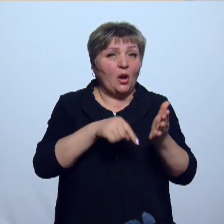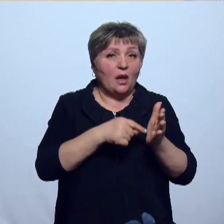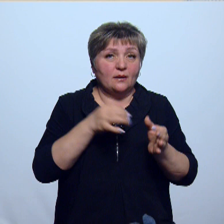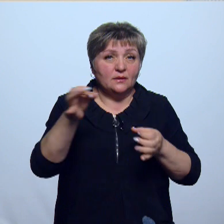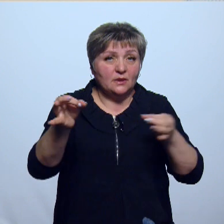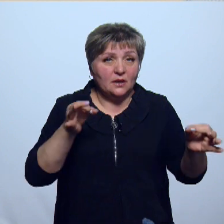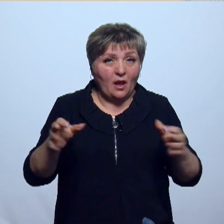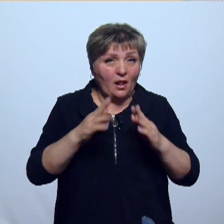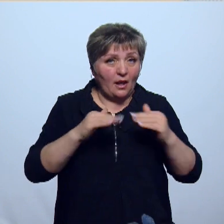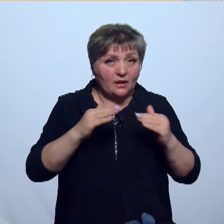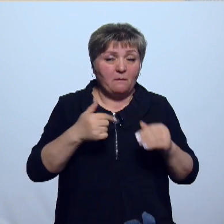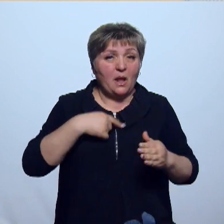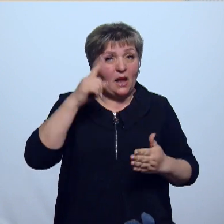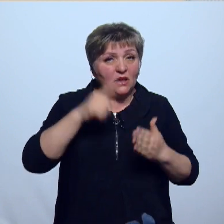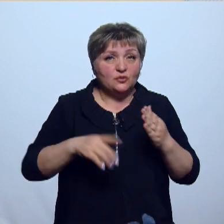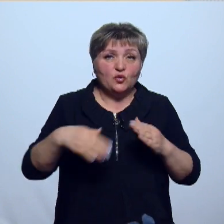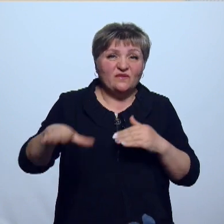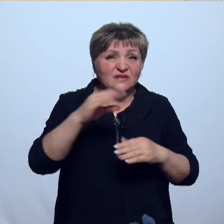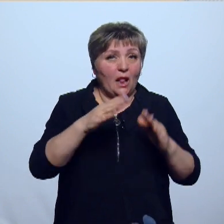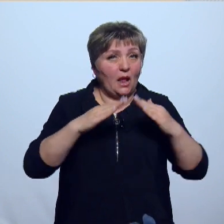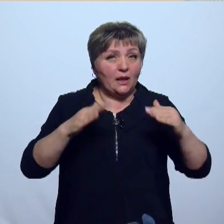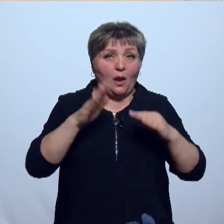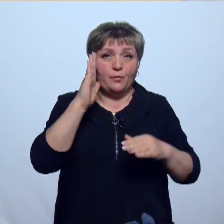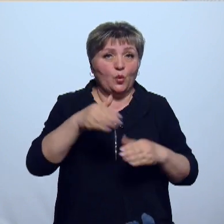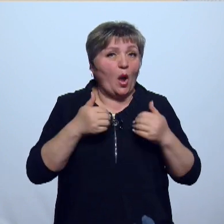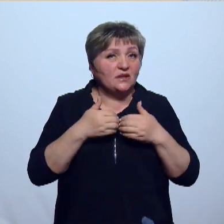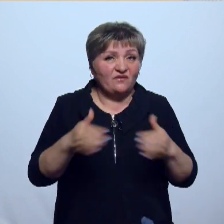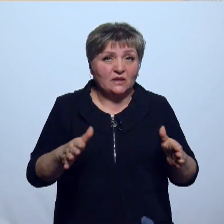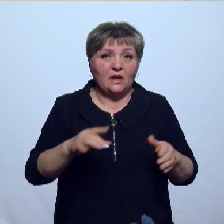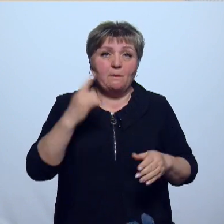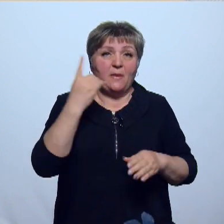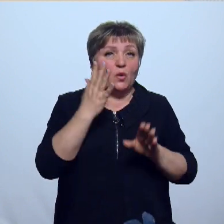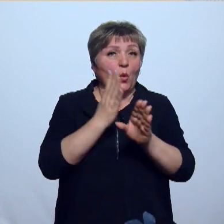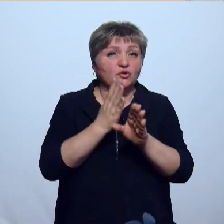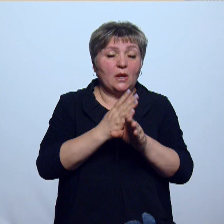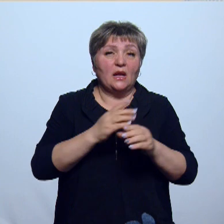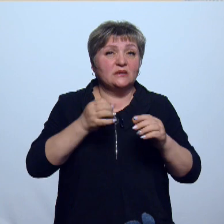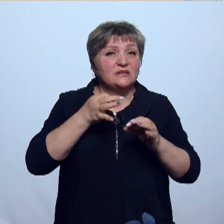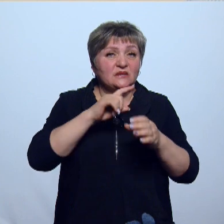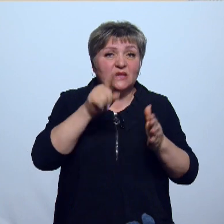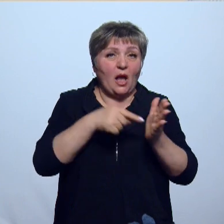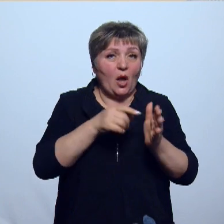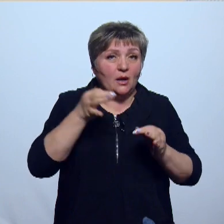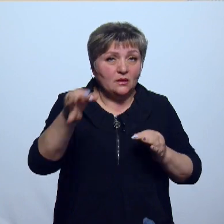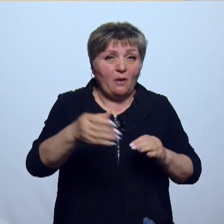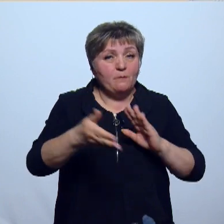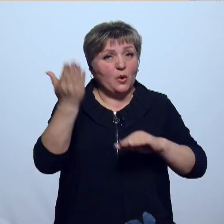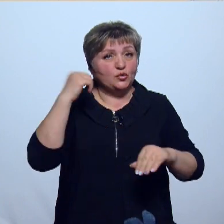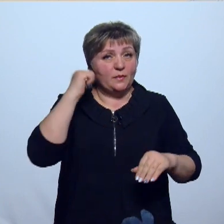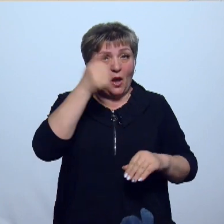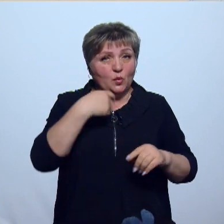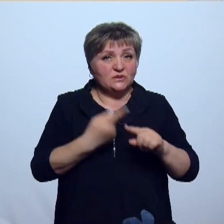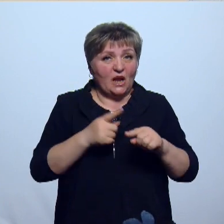лагерей. Но мы очень надеемся, что все лагеря смогут открыться. В первую очередь загородные лагеря, потому что в прошлом году, к сожалению,